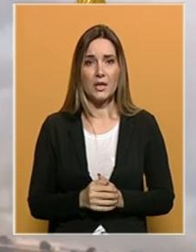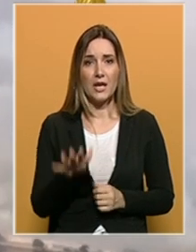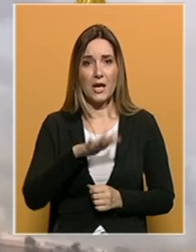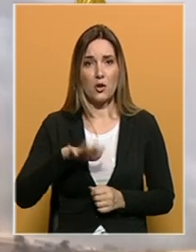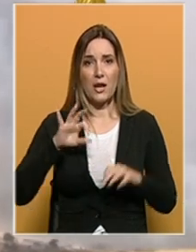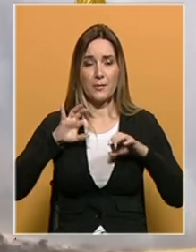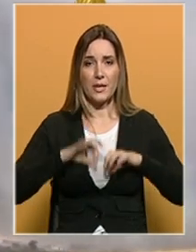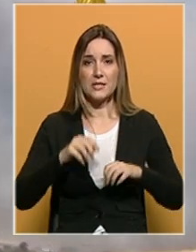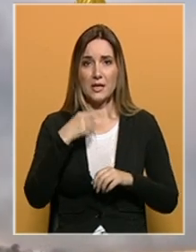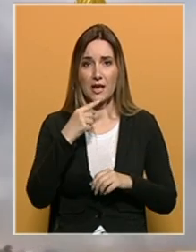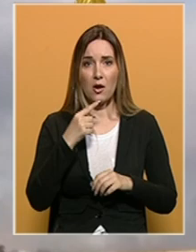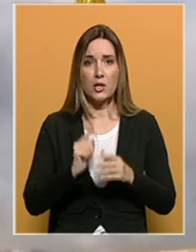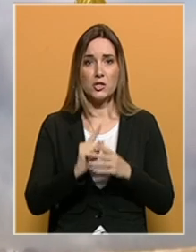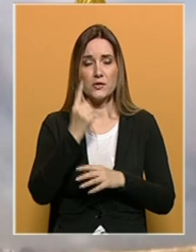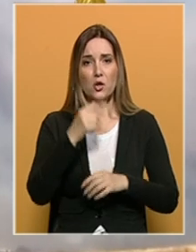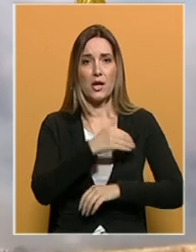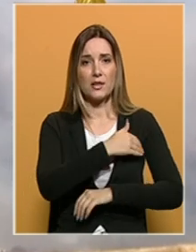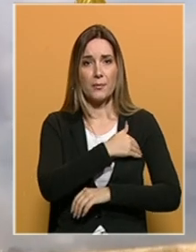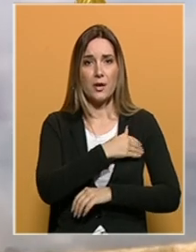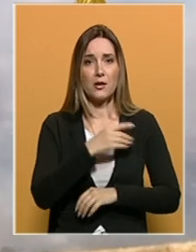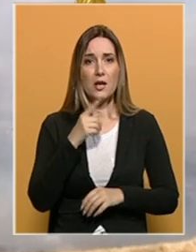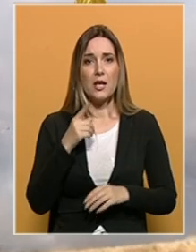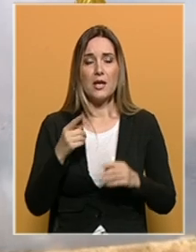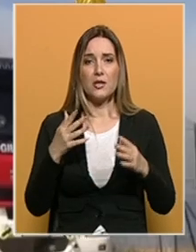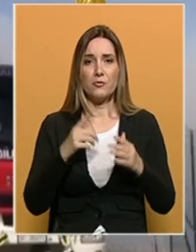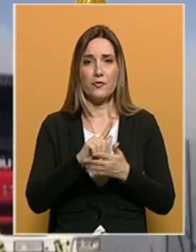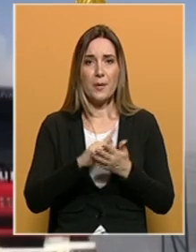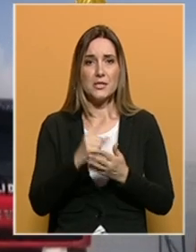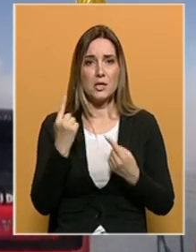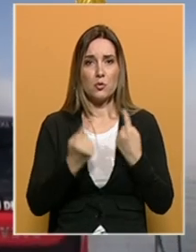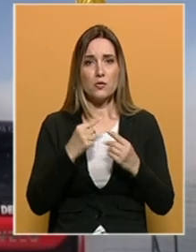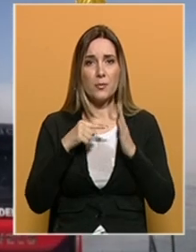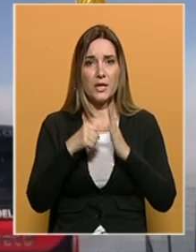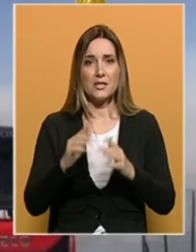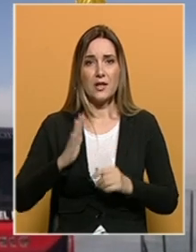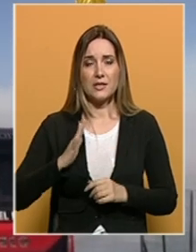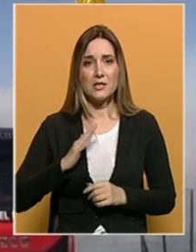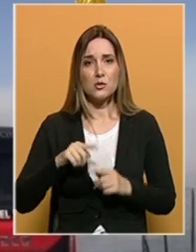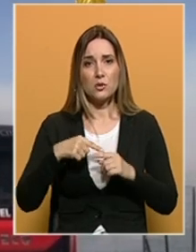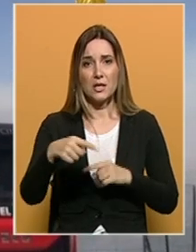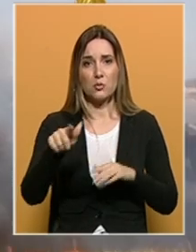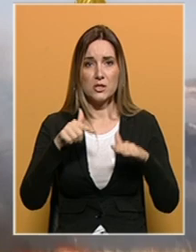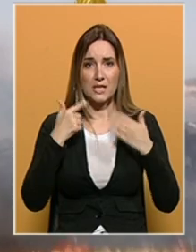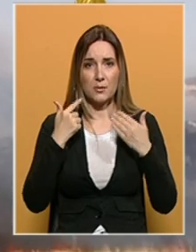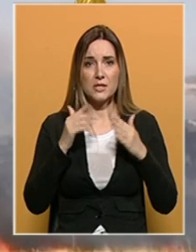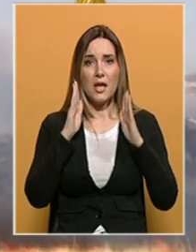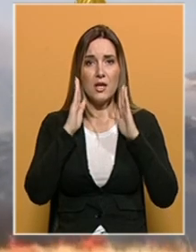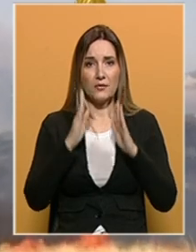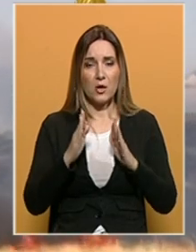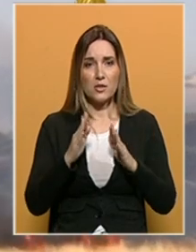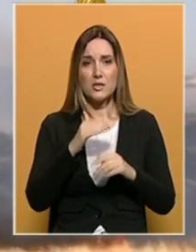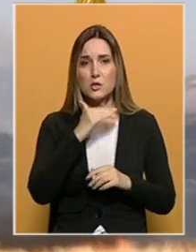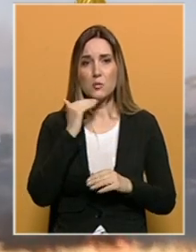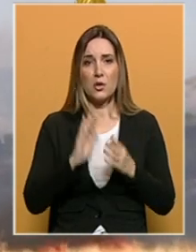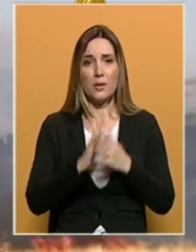Regionalni predsjednik je rekao da će visoke temperature i ekstremni vremenski uslovi predstavljati rizik idućih sedmica. Vjeruje se